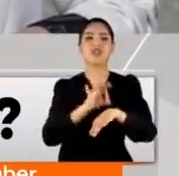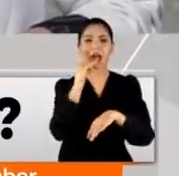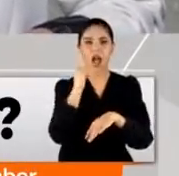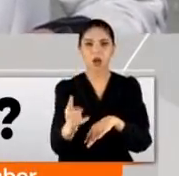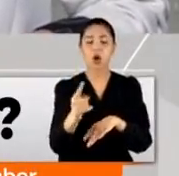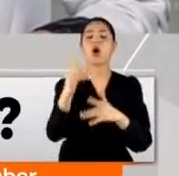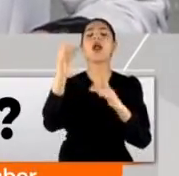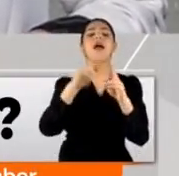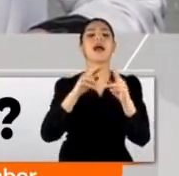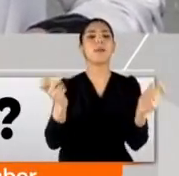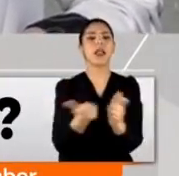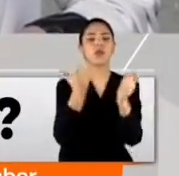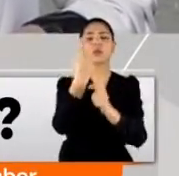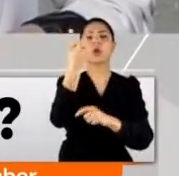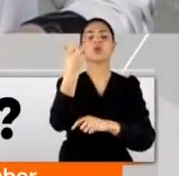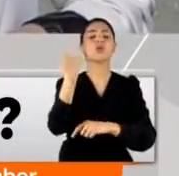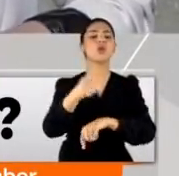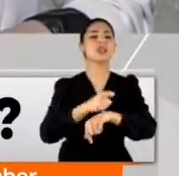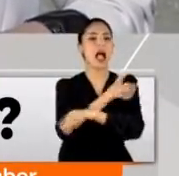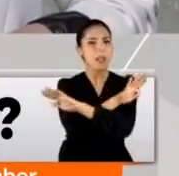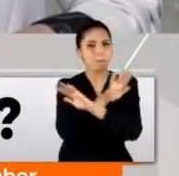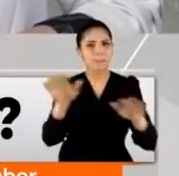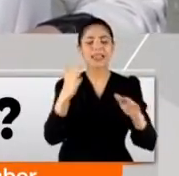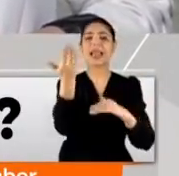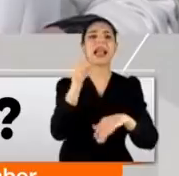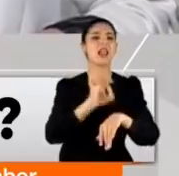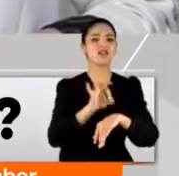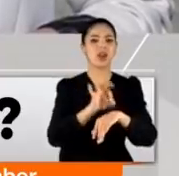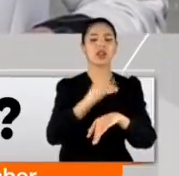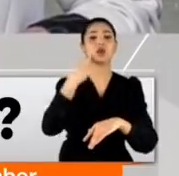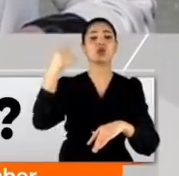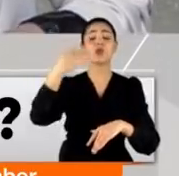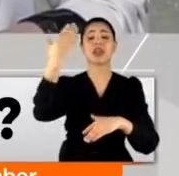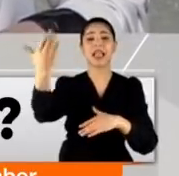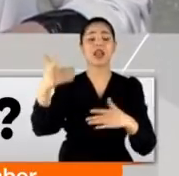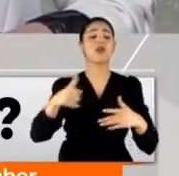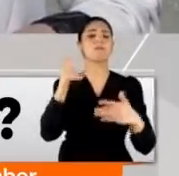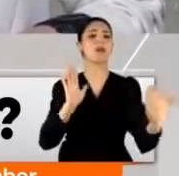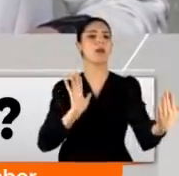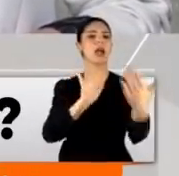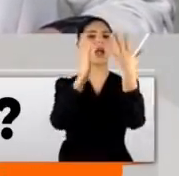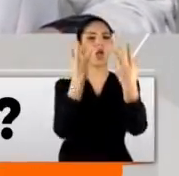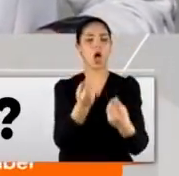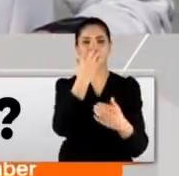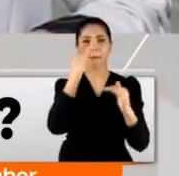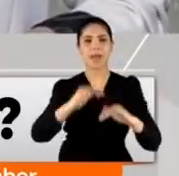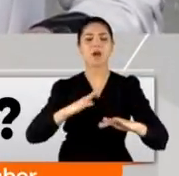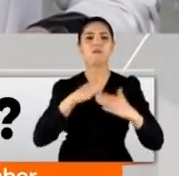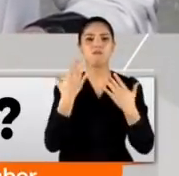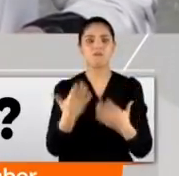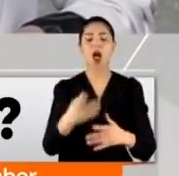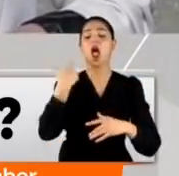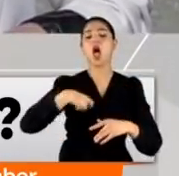kabine toplantısında yaklaşık üç buçuk saat geride kaldı. Önümüzdeki dakikalardaysa Cumhurbaşkanı'nın kameralar karşısında olmasını bekliyoruz. Özellikle